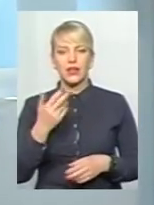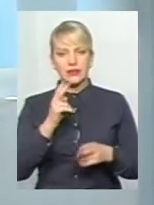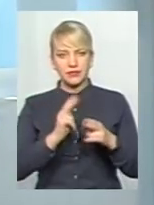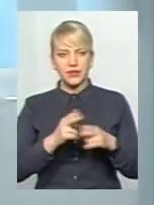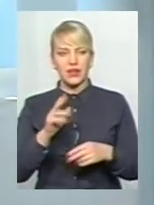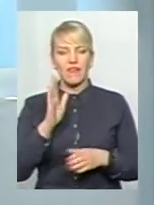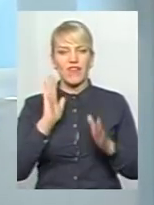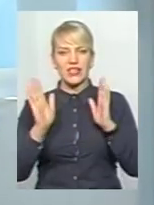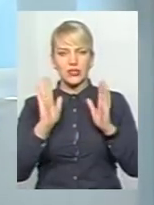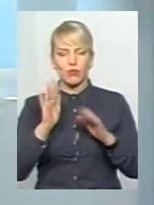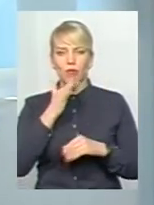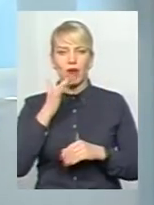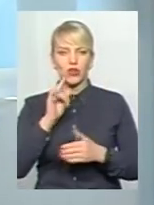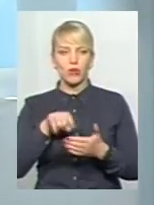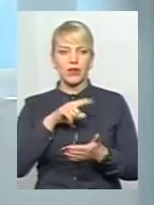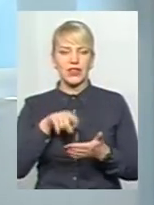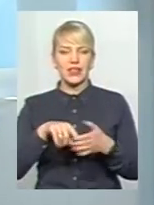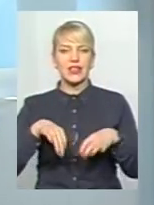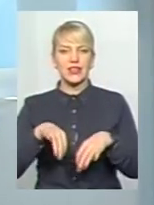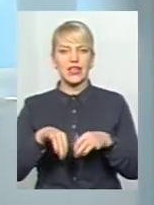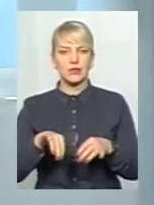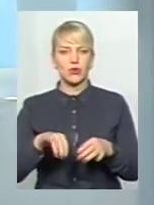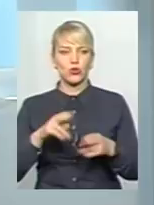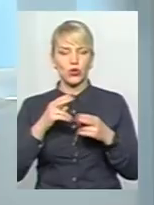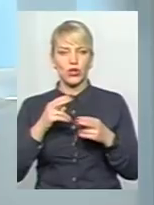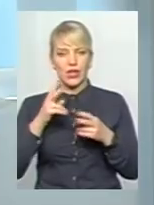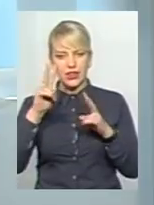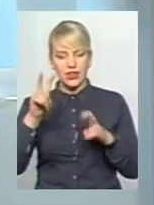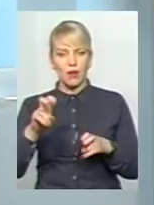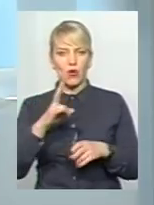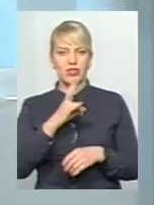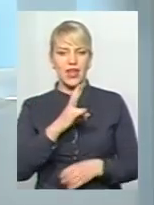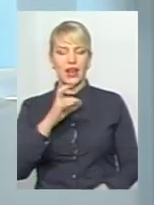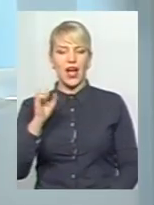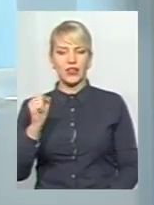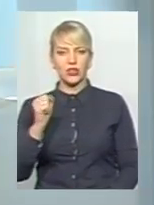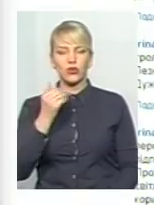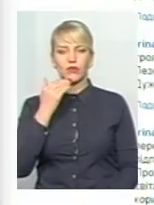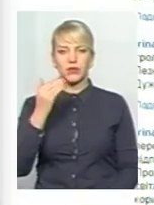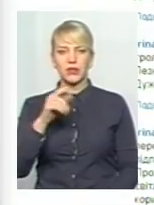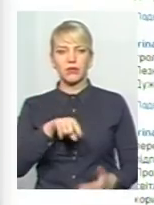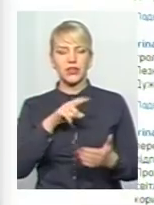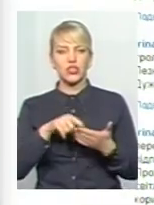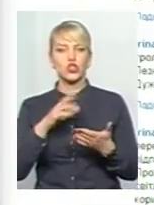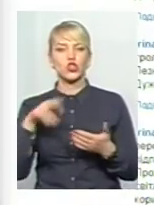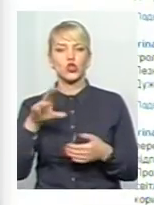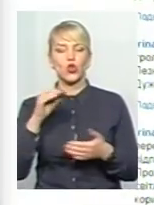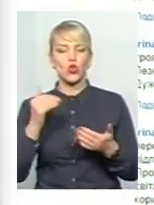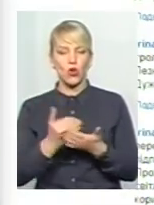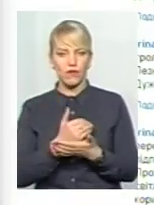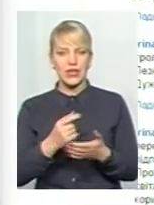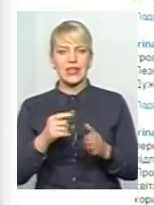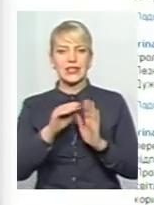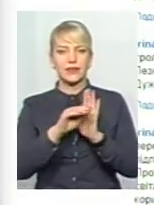тому що у Фейсбуці, до речі, багато питань на транспортну тему. От Неля Анатолійовна ставить питання стосовно нової транспортної мережі, мовляв,